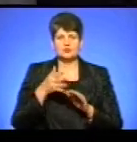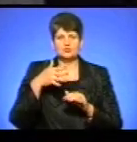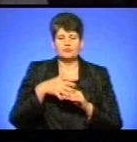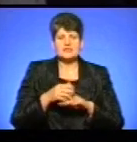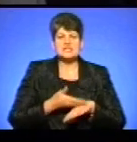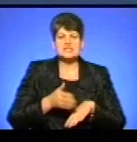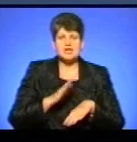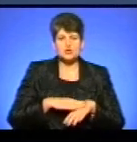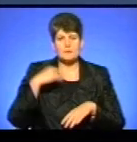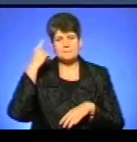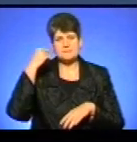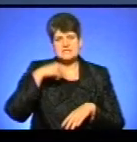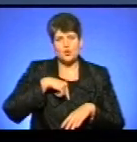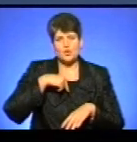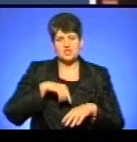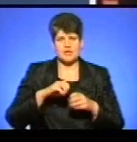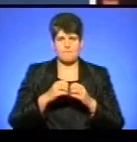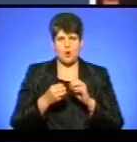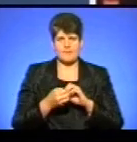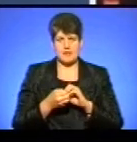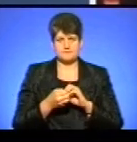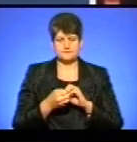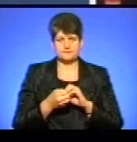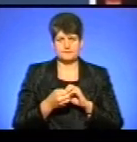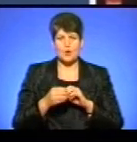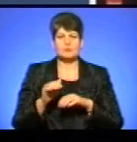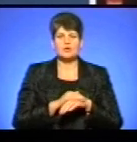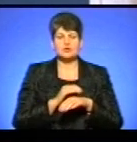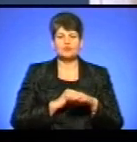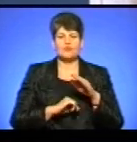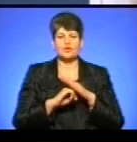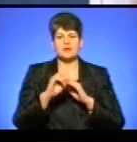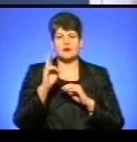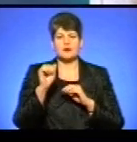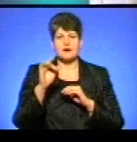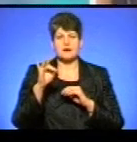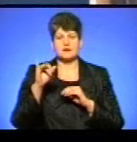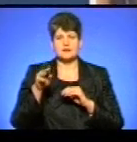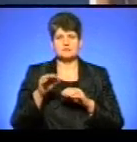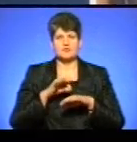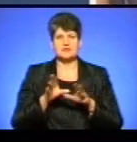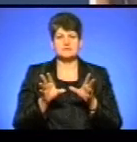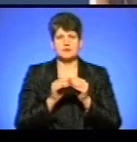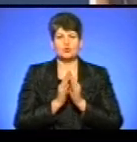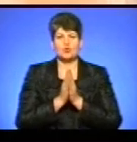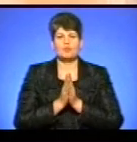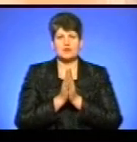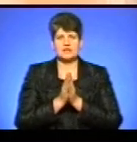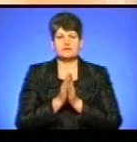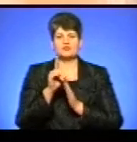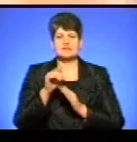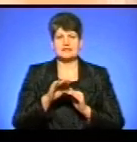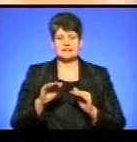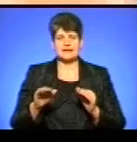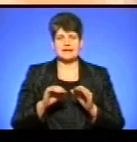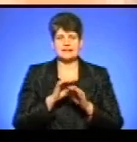психологічних проблем. У благодійному фонді «Карітас» у Тернополі провели спільну молитву за дітей-сиріт. Ісус